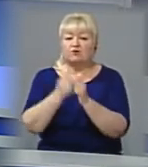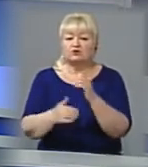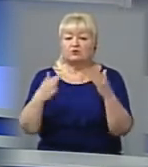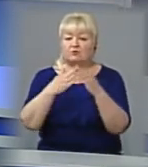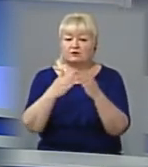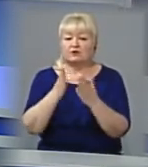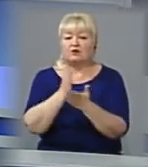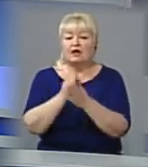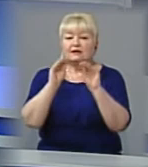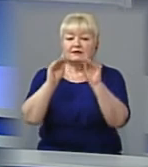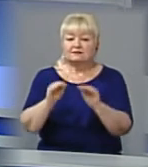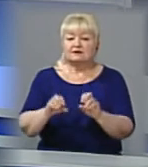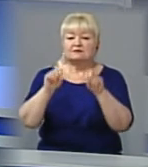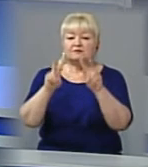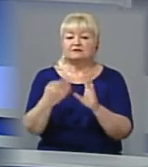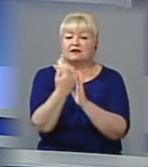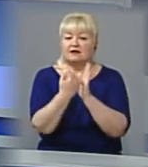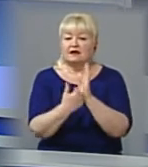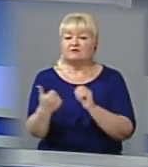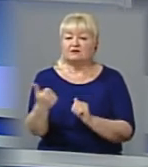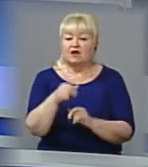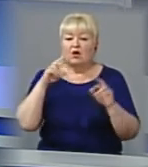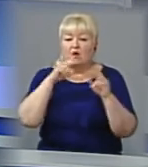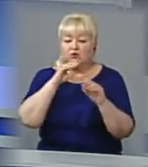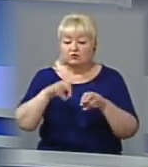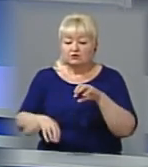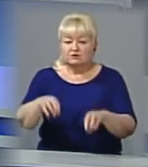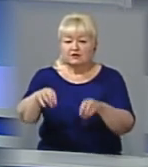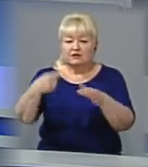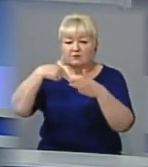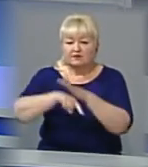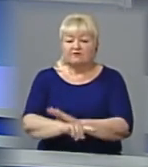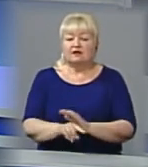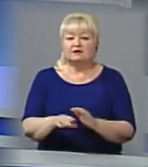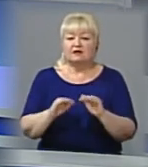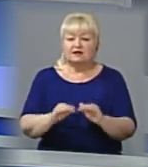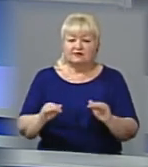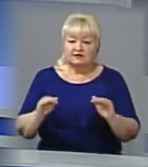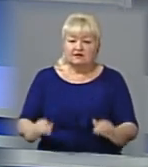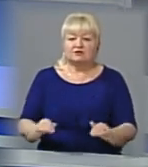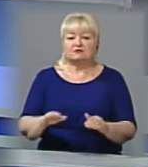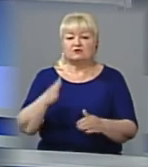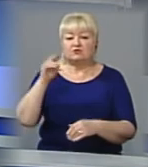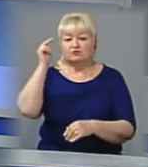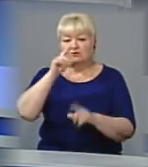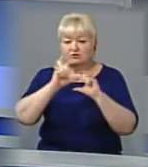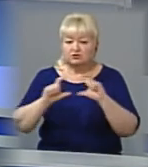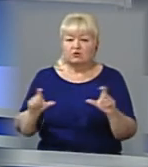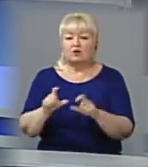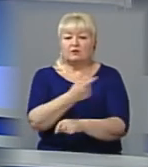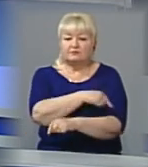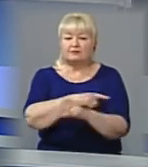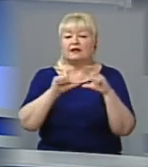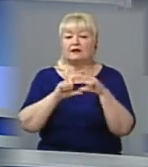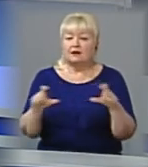склали спеціальний графік на тиждень. У труту розкидатимуть також у підвалах дитячих садочків, навчальних закладів, поліклінік та